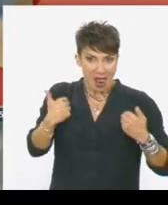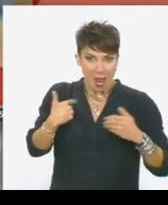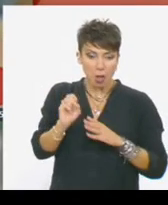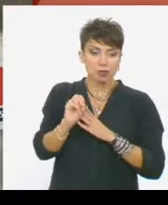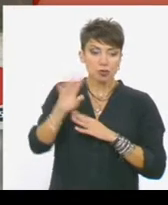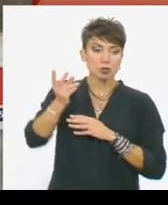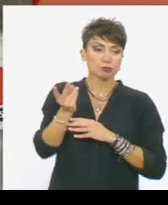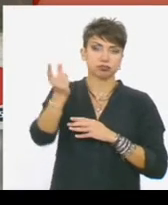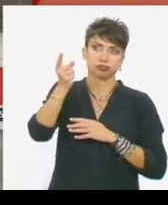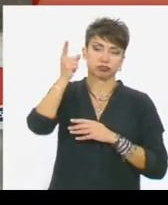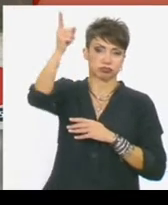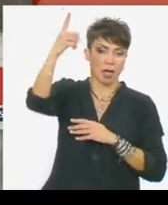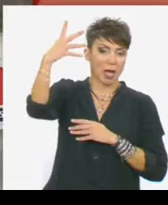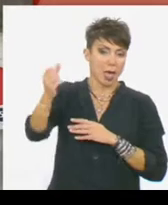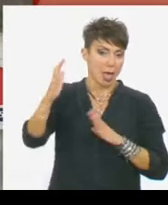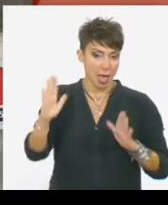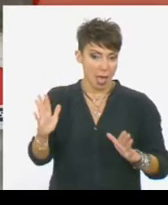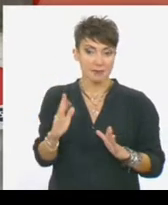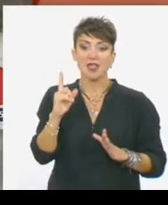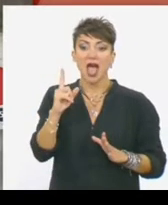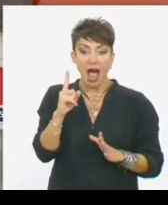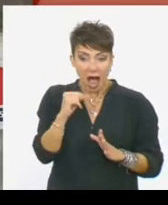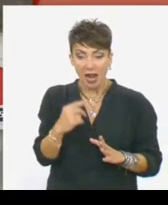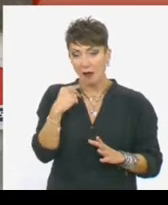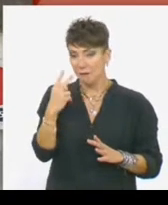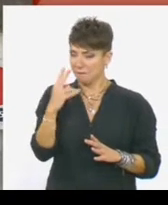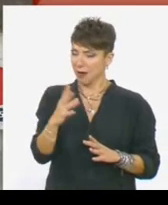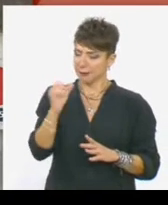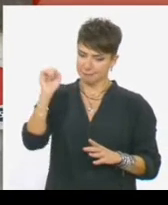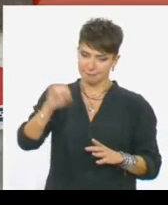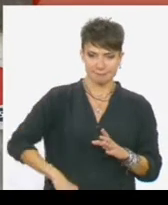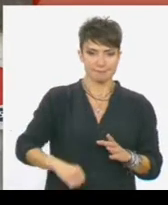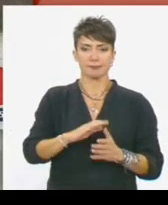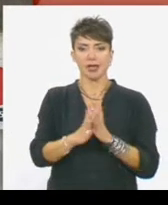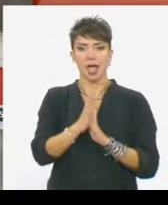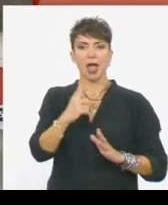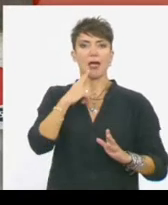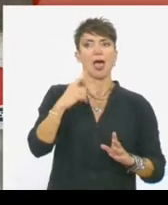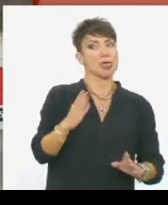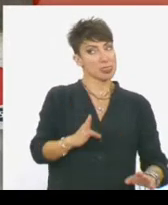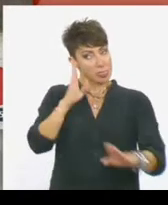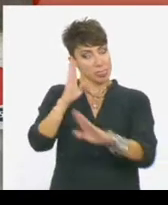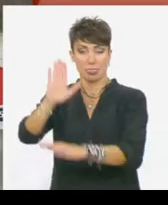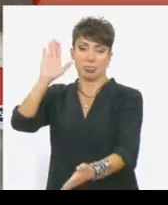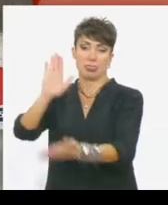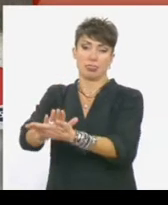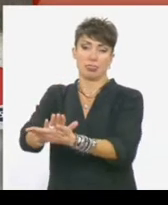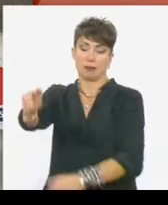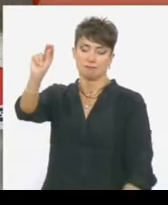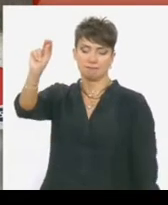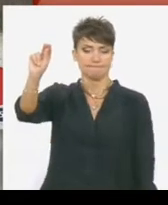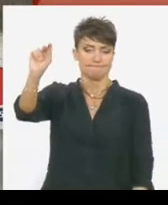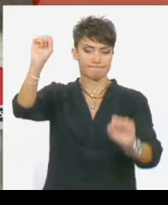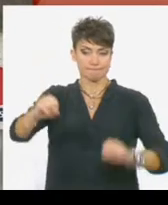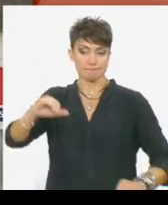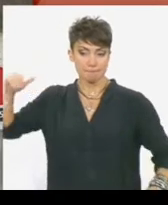όμως φαίρεται να έχει δηλώσει ότι θα εμφανιστεί εν οποιόν τους και θα καταγγείλει εν όρκος όσα ισχυρίζεται ότι